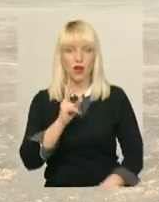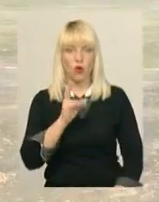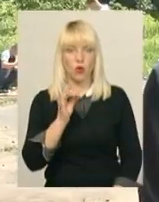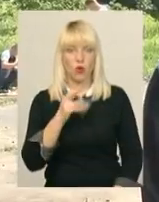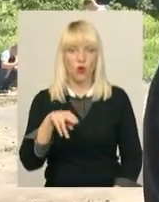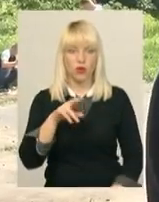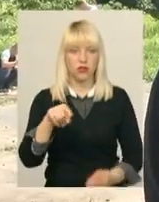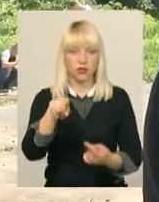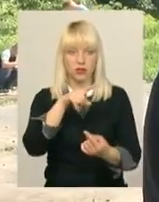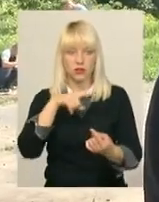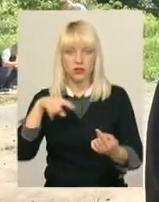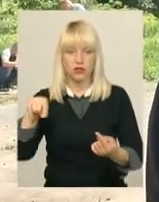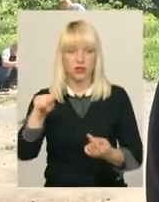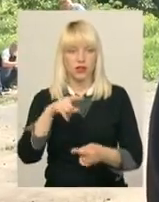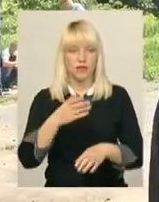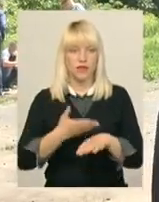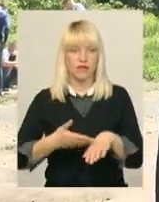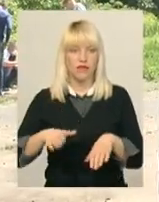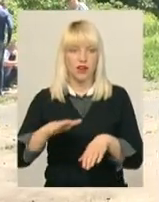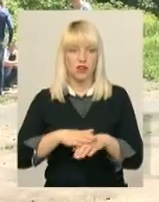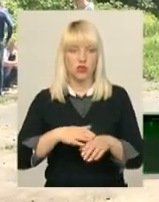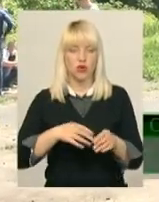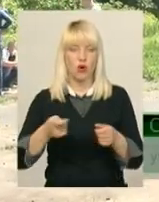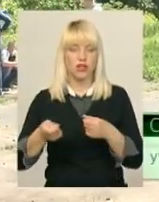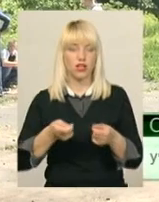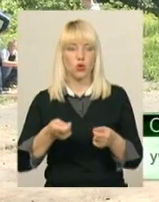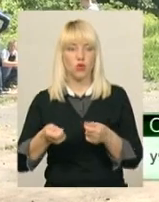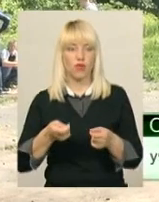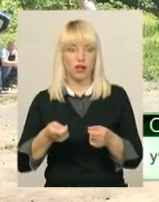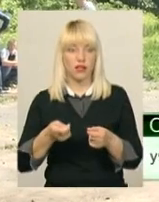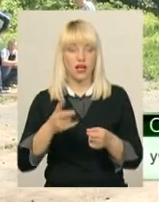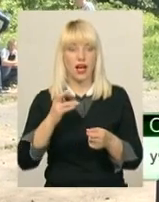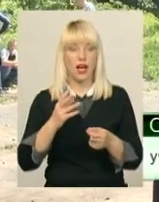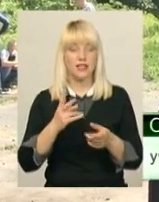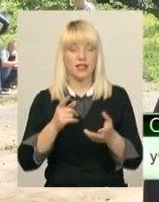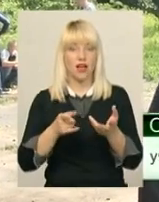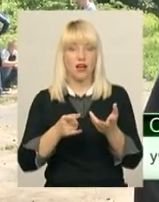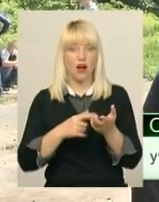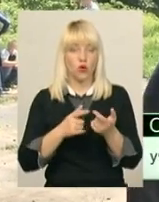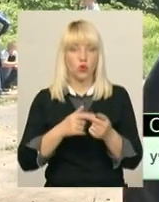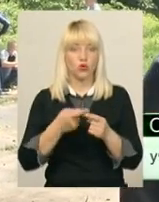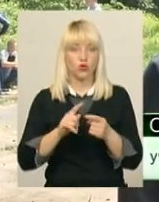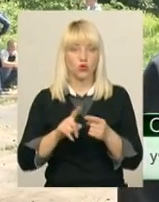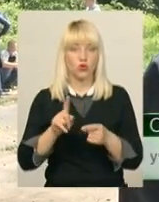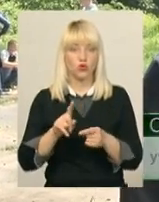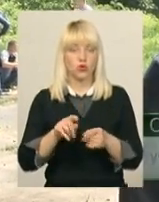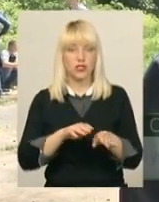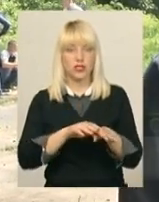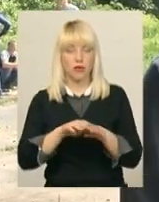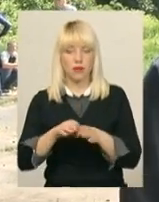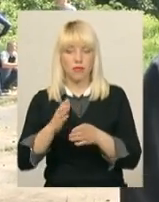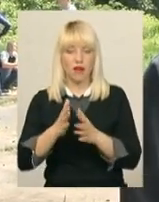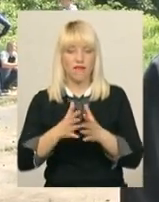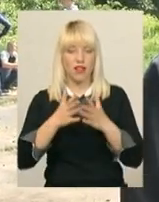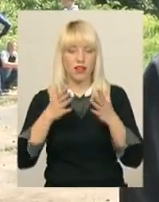Не досить важко керувати, проте за рахунок того, що стабілізатор має велику